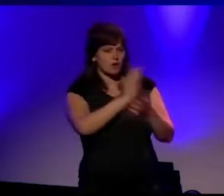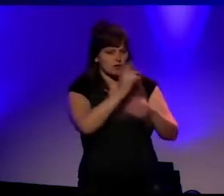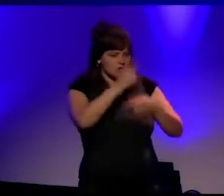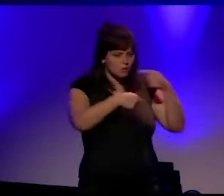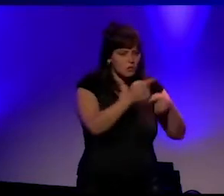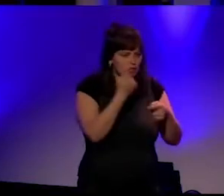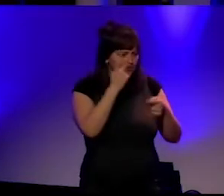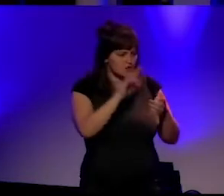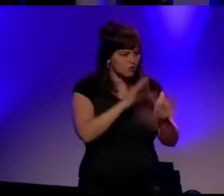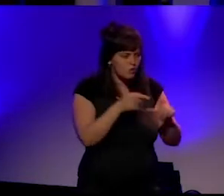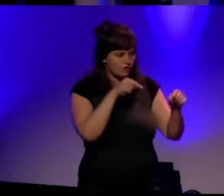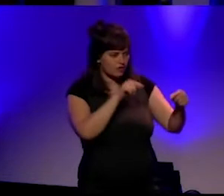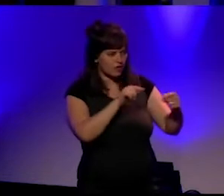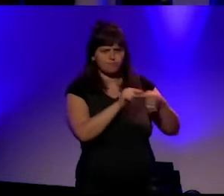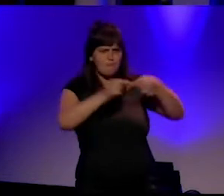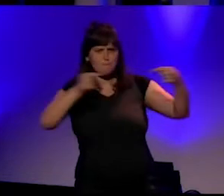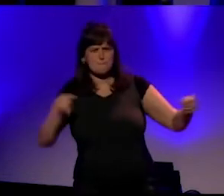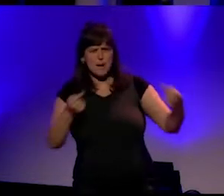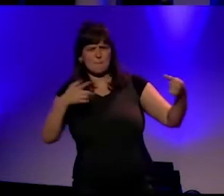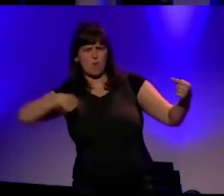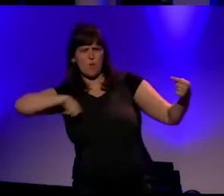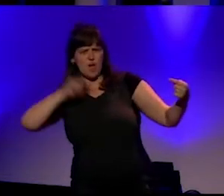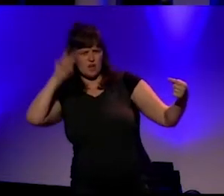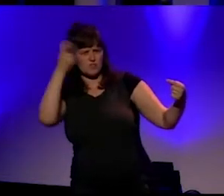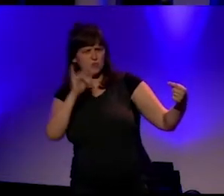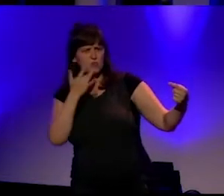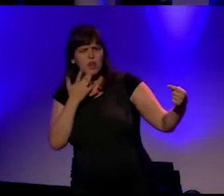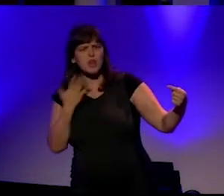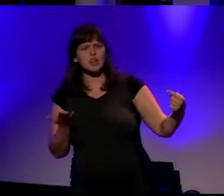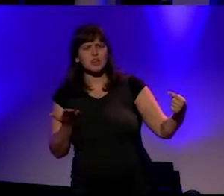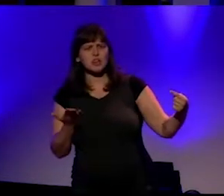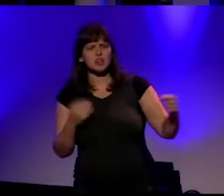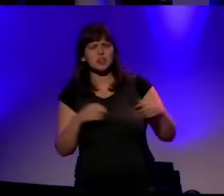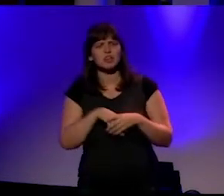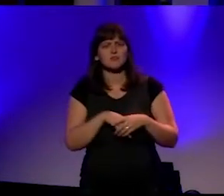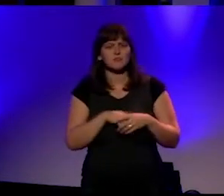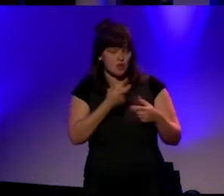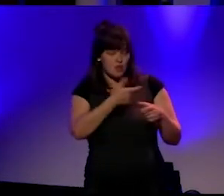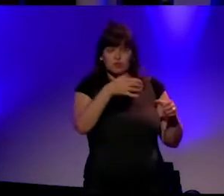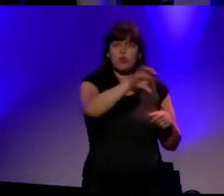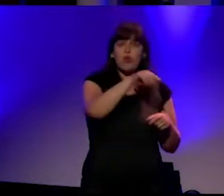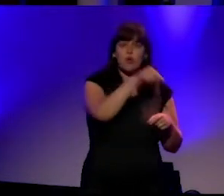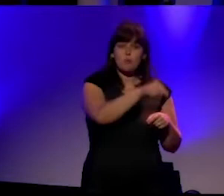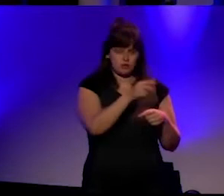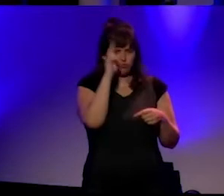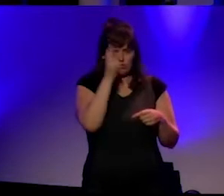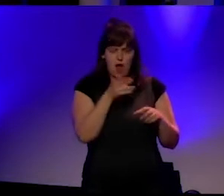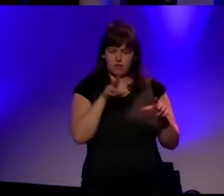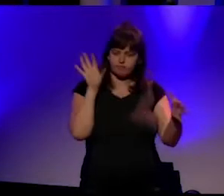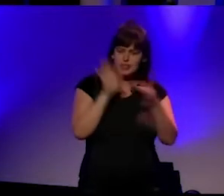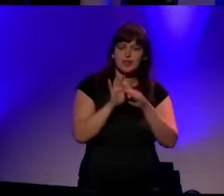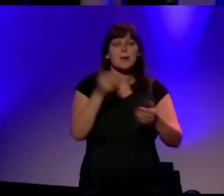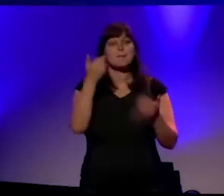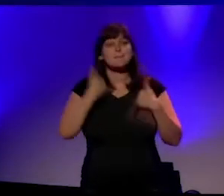staat. En ook die reuzegom-doop en het fenomeen van zo'n club is in essentie een verhaal over menselijke